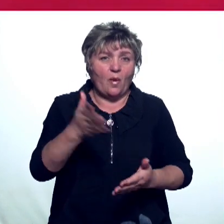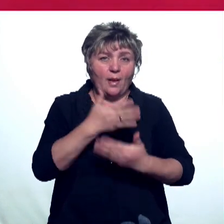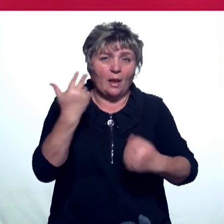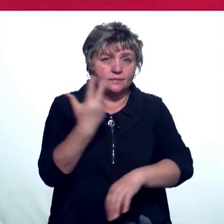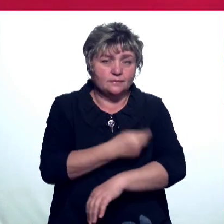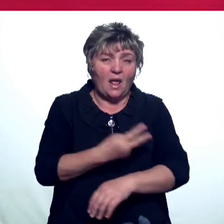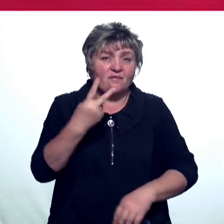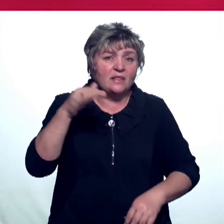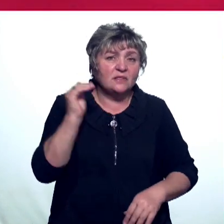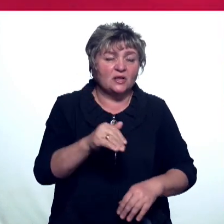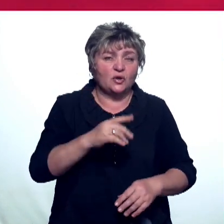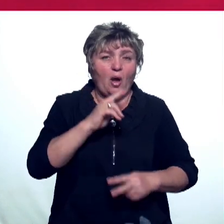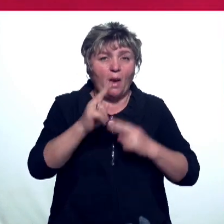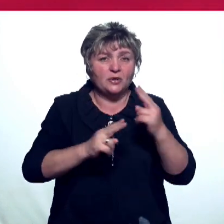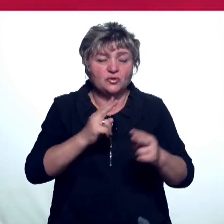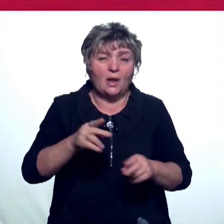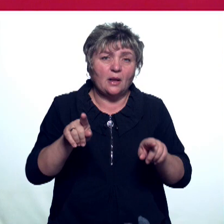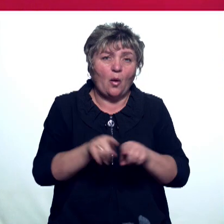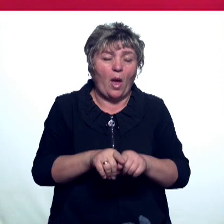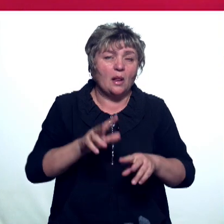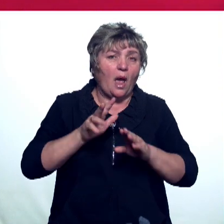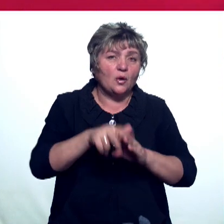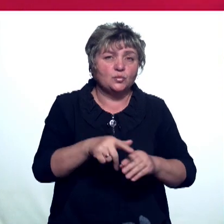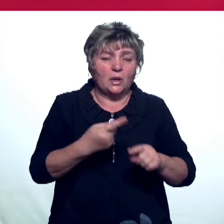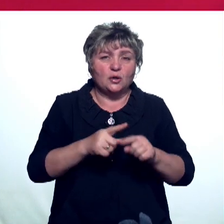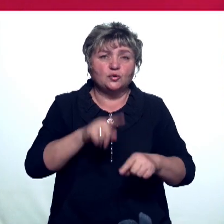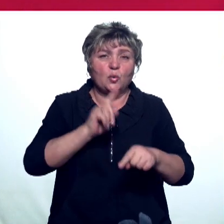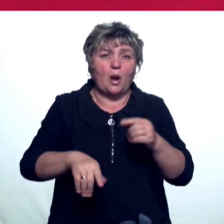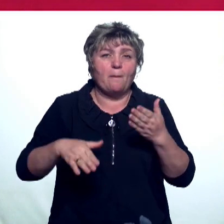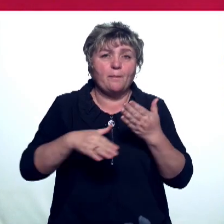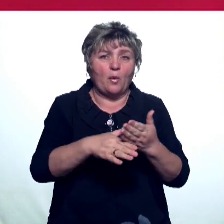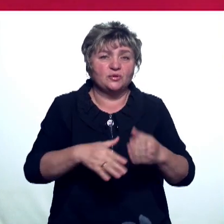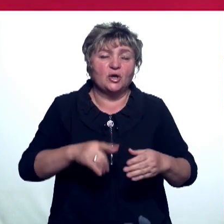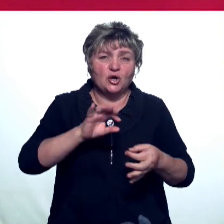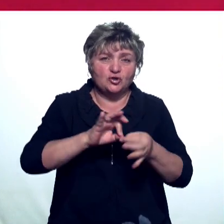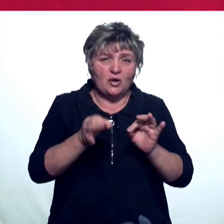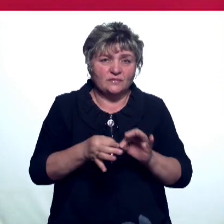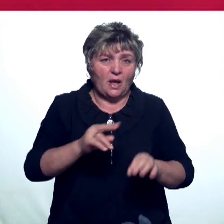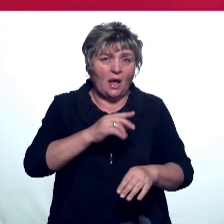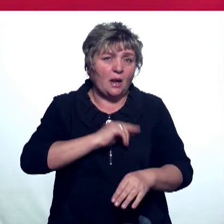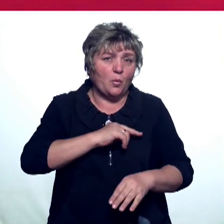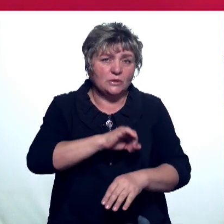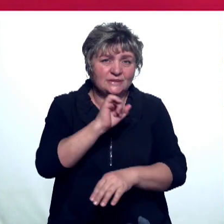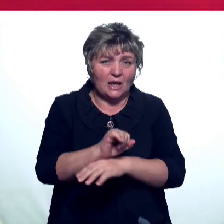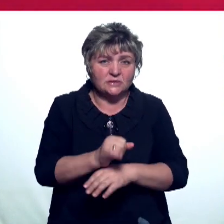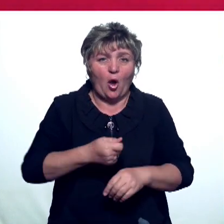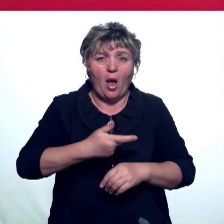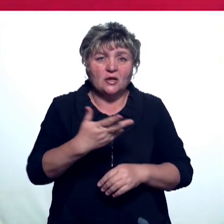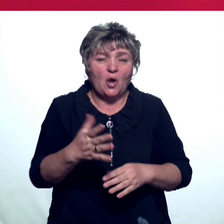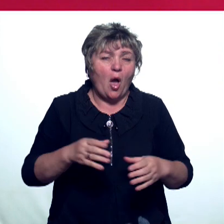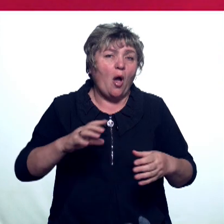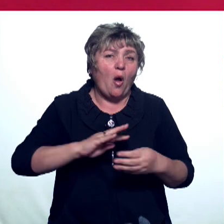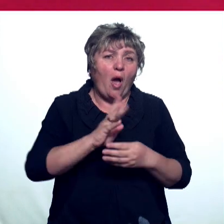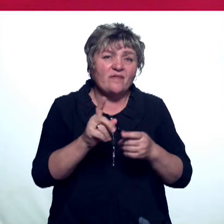Две тысячи обращений за сутки. С такой нагрузкой сегодня работает станция скорой помощи Ижевска. В ближайшее время здесь увеличивают количество ковид